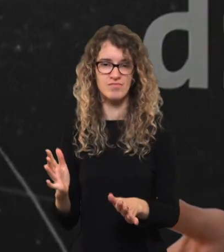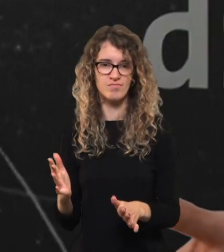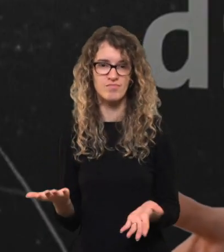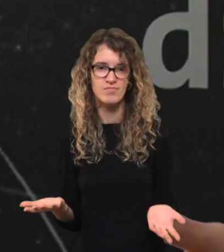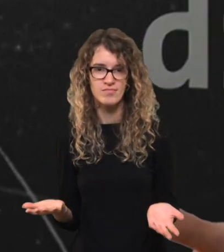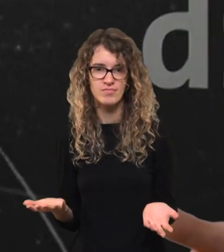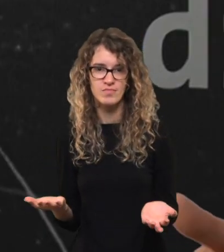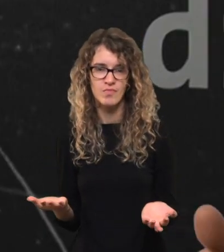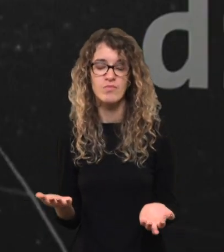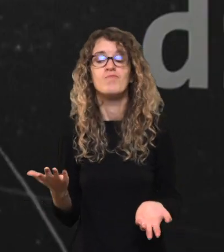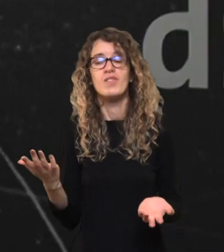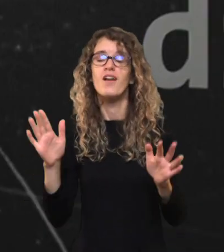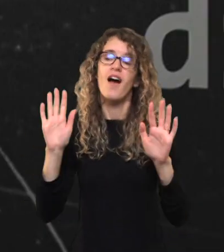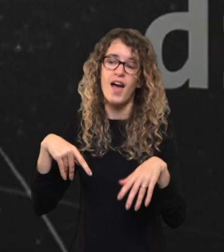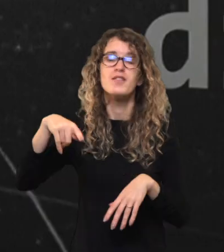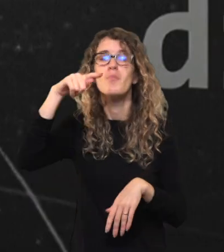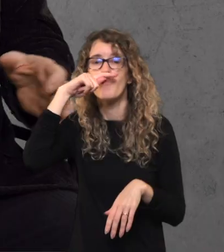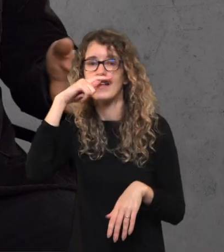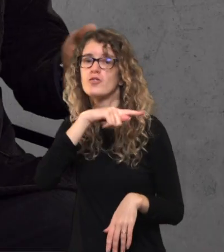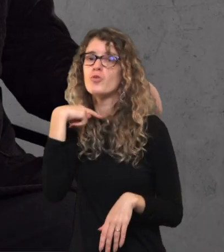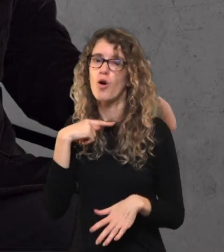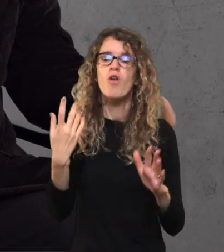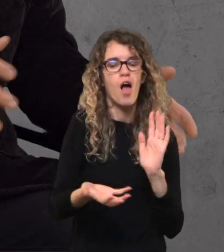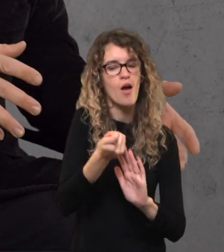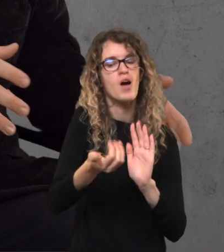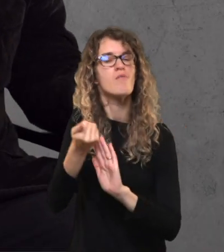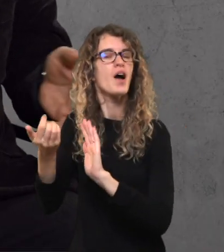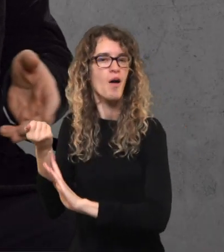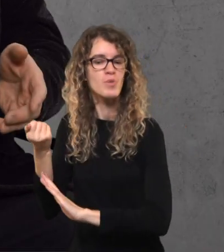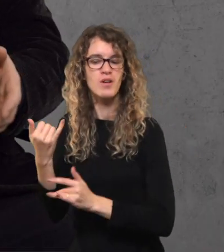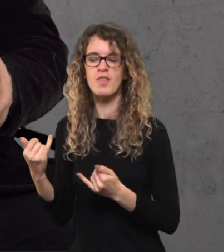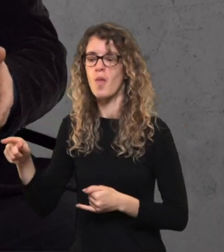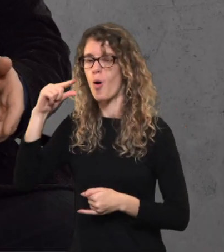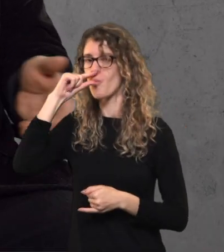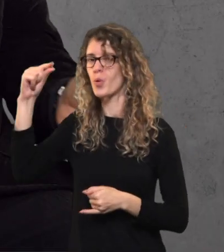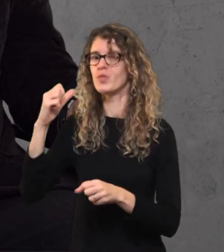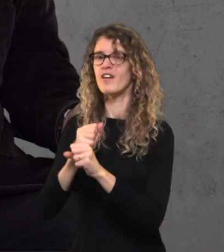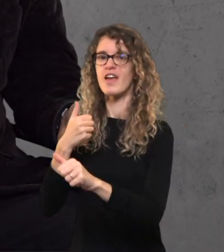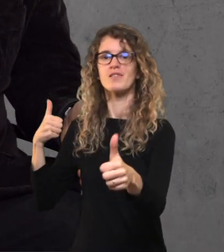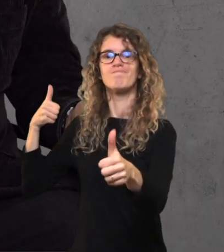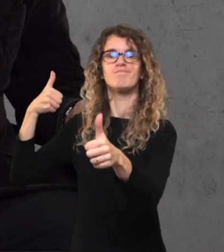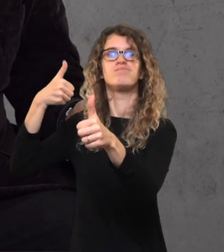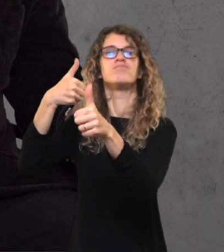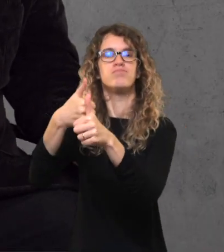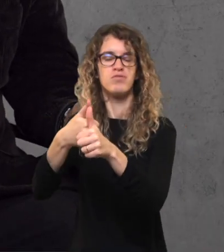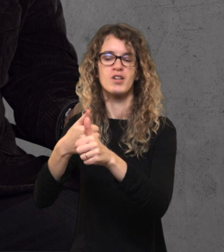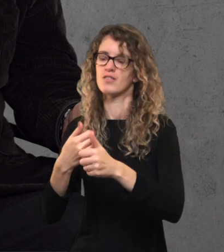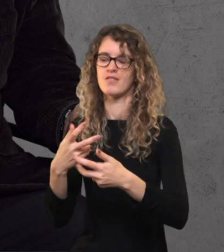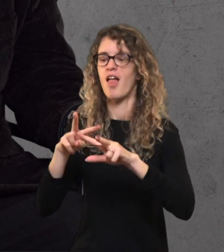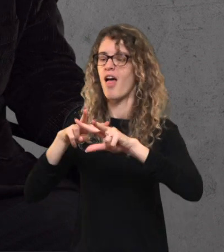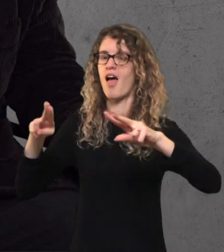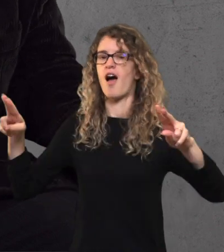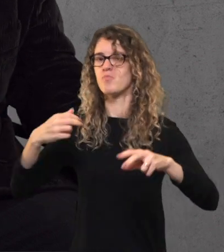distancijos, reiškia. Nu, tik tai, kadangi Petras daugiau pasiekė, nu, tai Vladimirui reikia dabar pavyti. Nu,